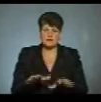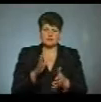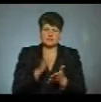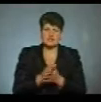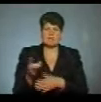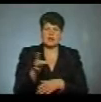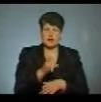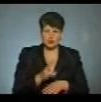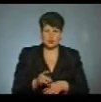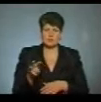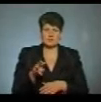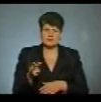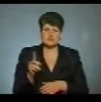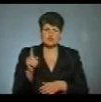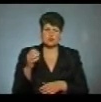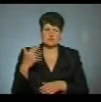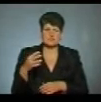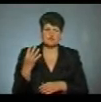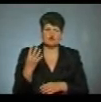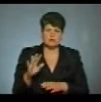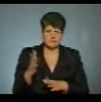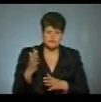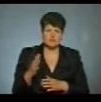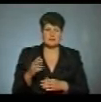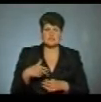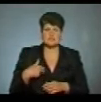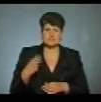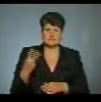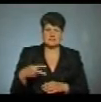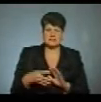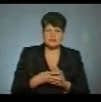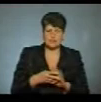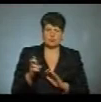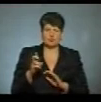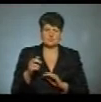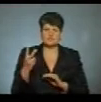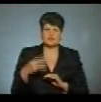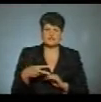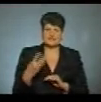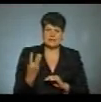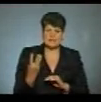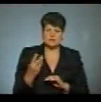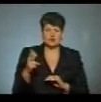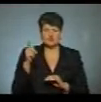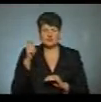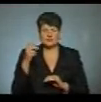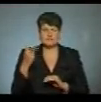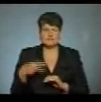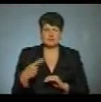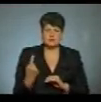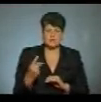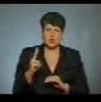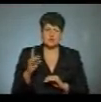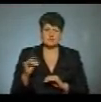в таких районах. Монастирийський – 154, випадки Заліщицький – 29, Бучицький – 23, Чортківський – 21,